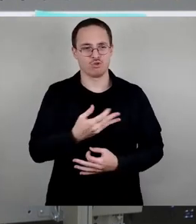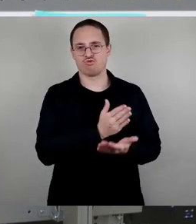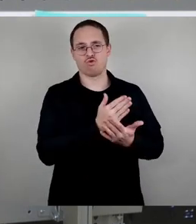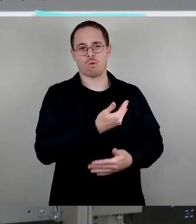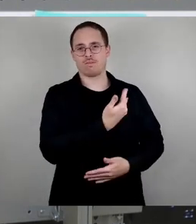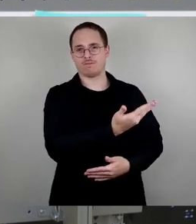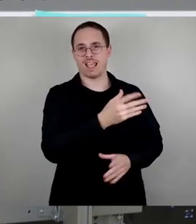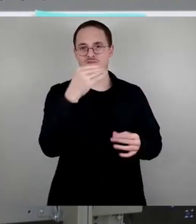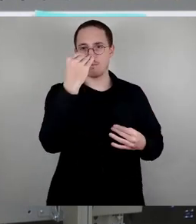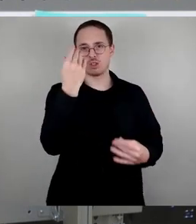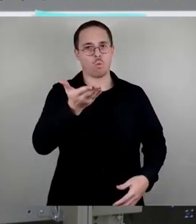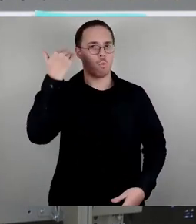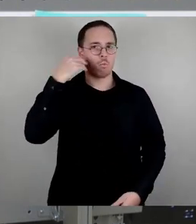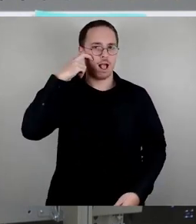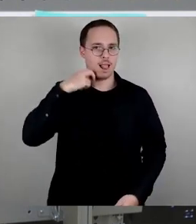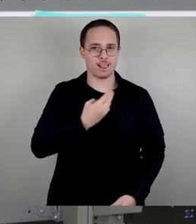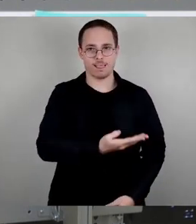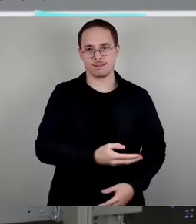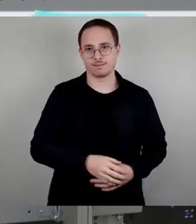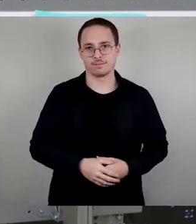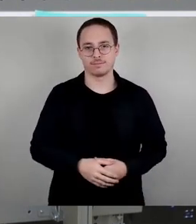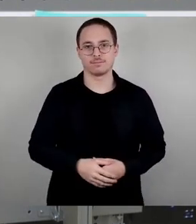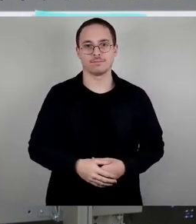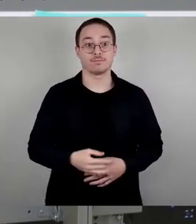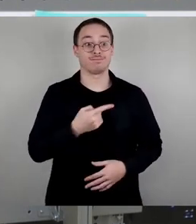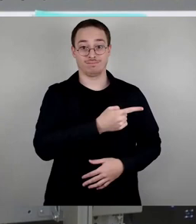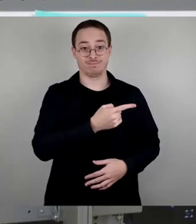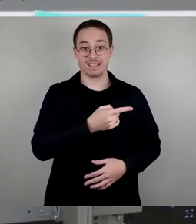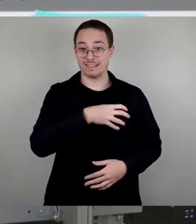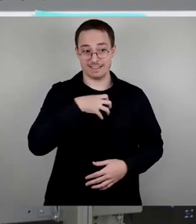Halle zur Abdeckung der Schwimmangebote im Dresdner Westen gebraucht wird. Ja.